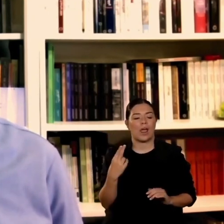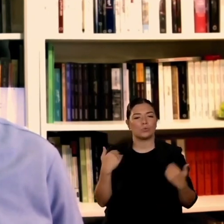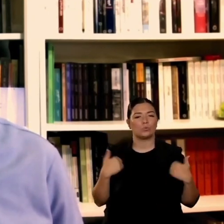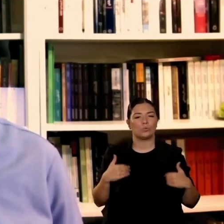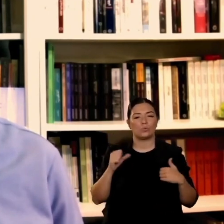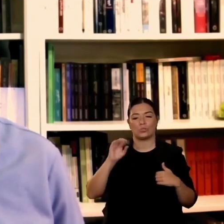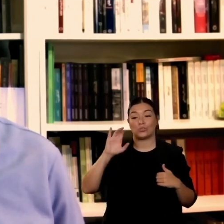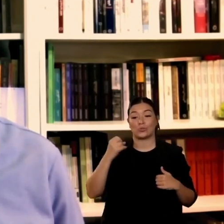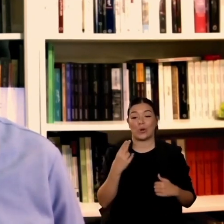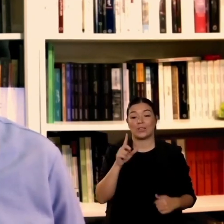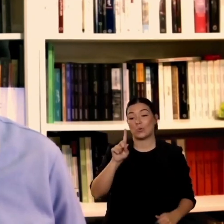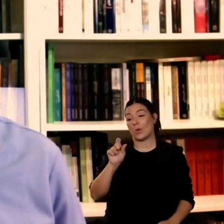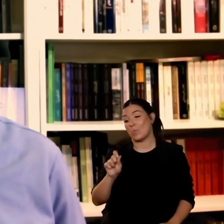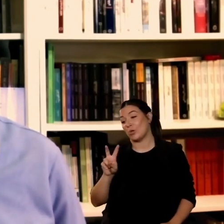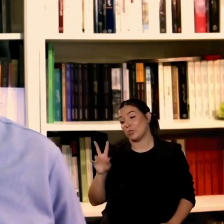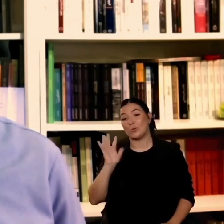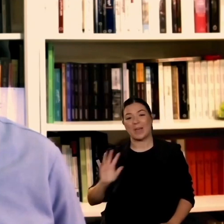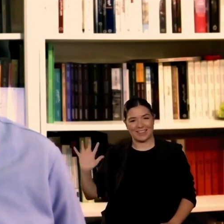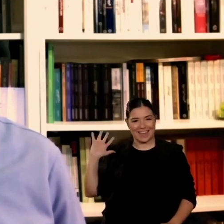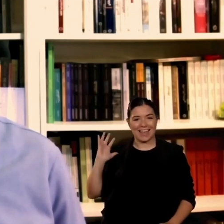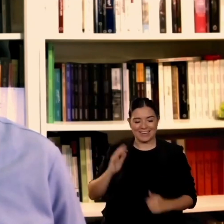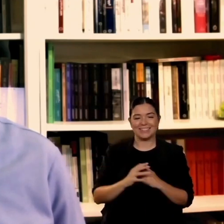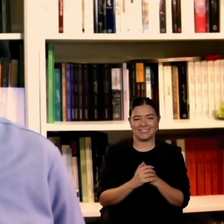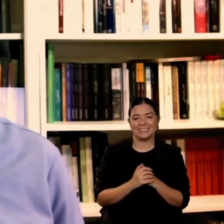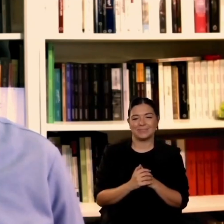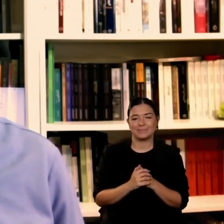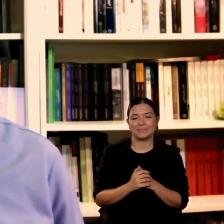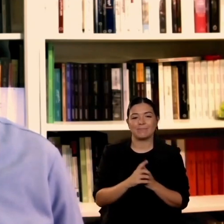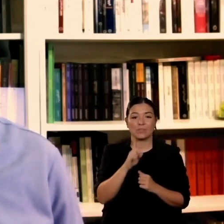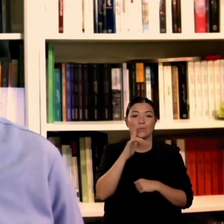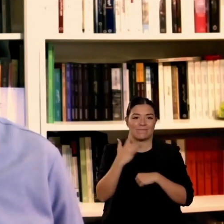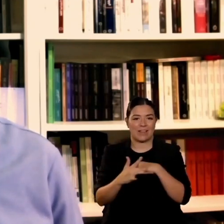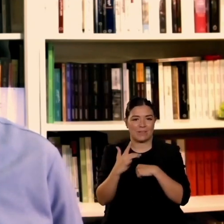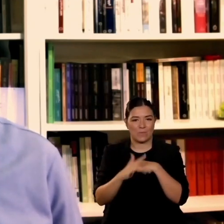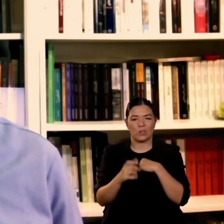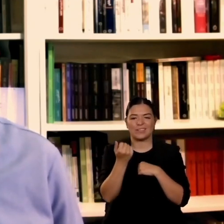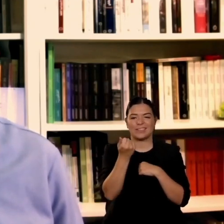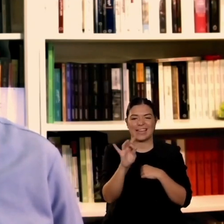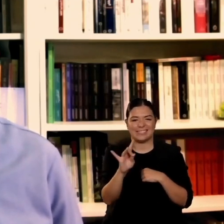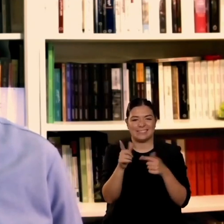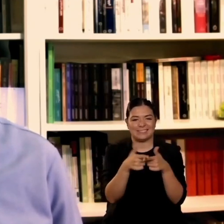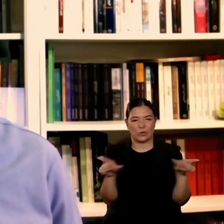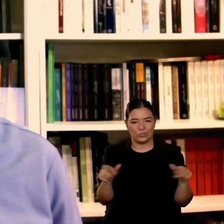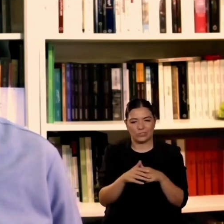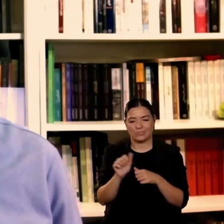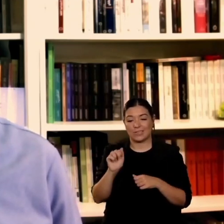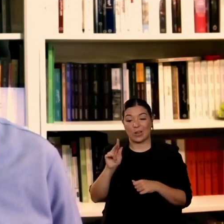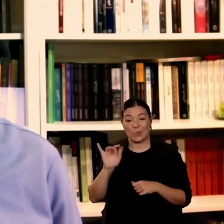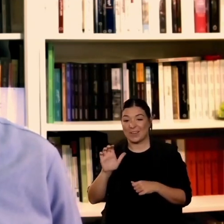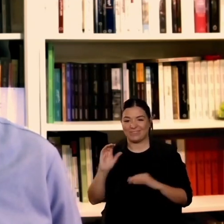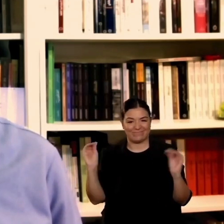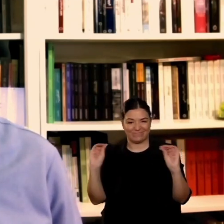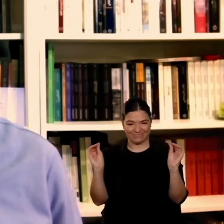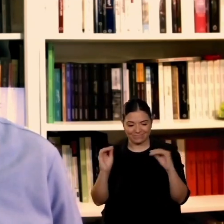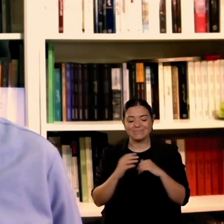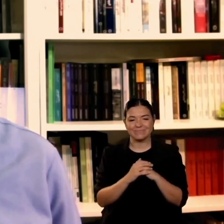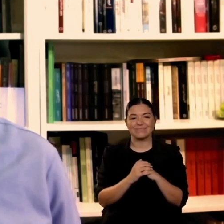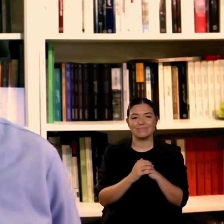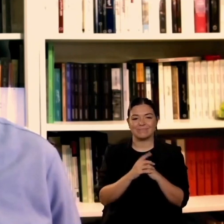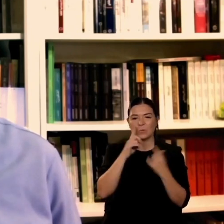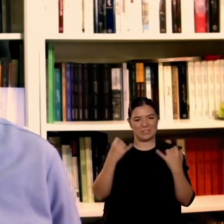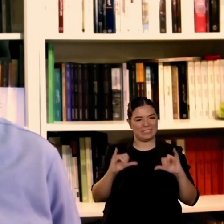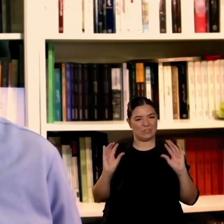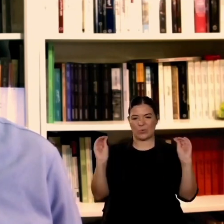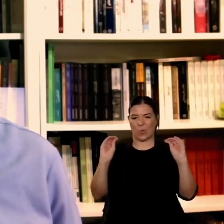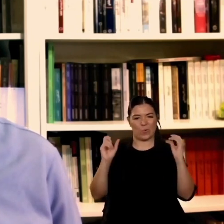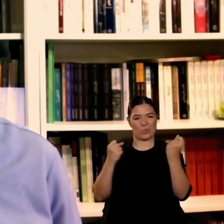prevista quindi utilizzata quindi c'era molto appoggio per l'alfabeto occidentale quindi quando ho